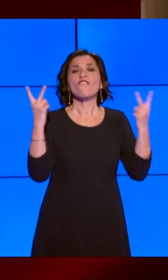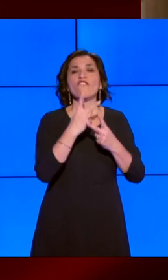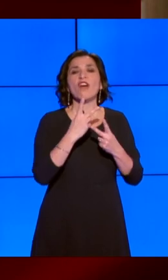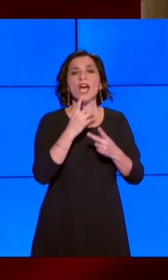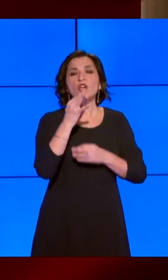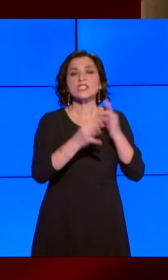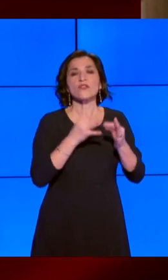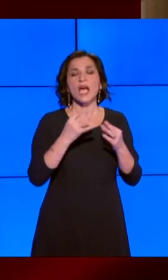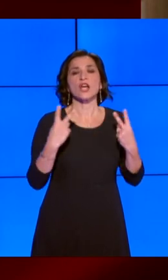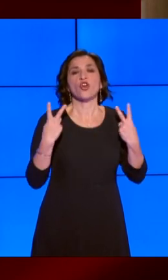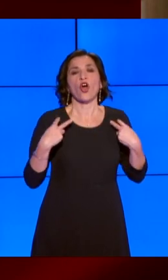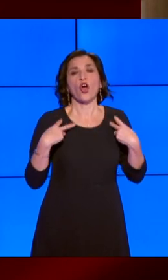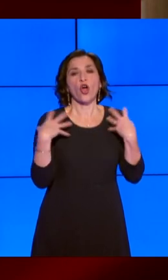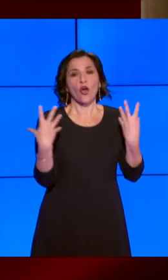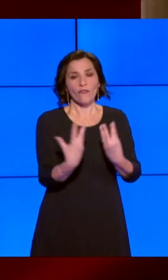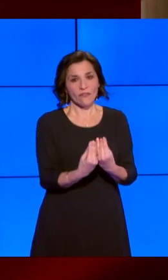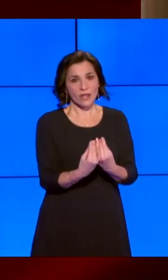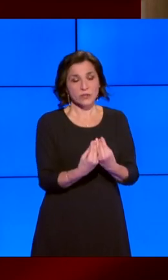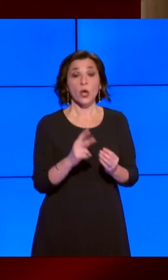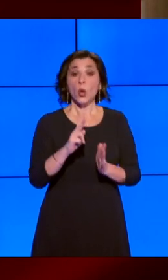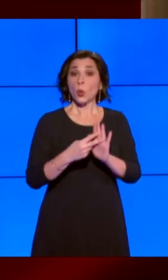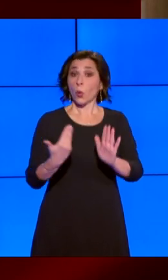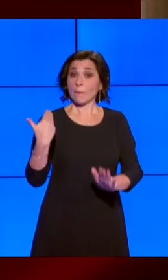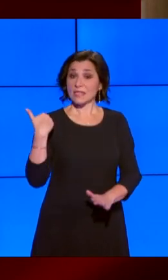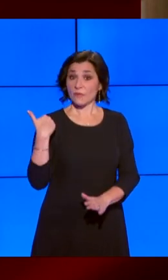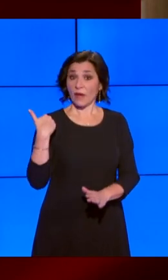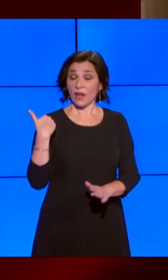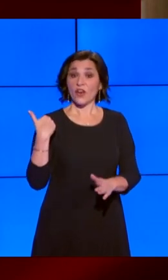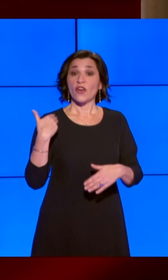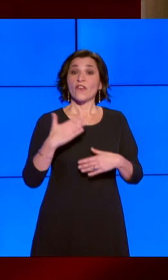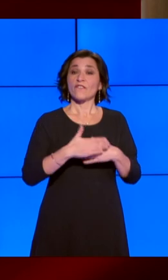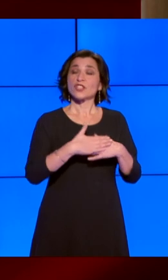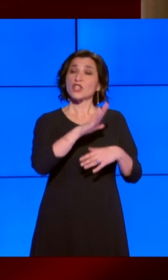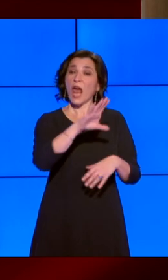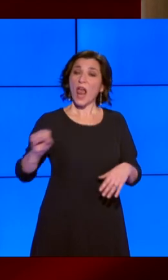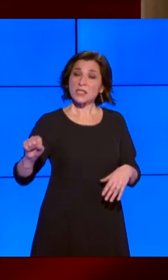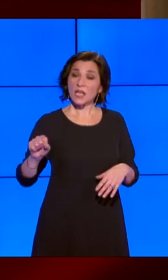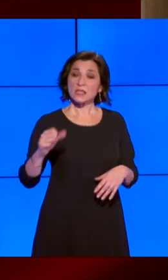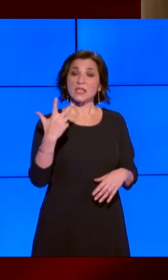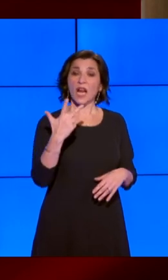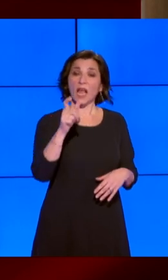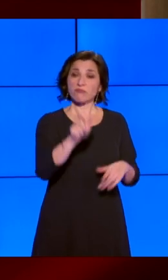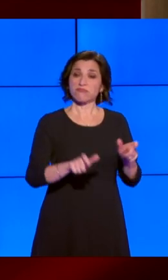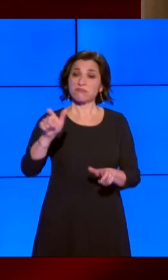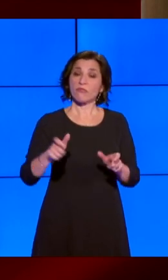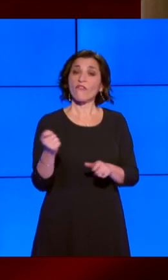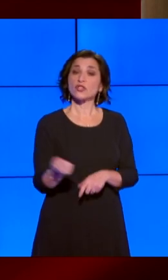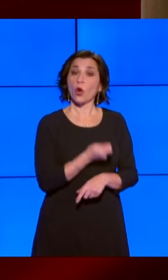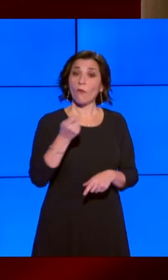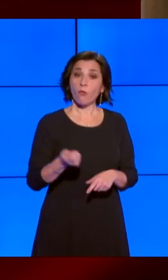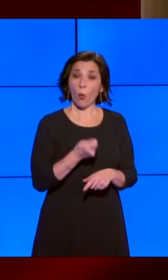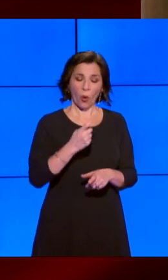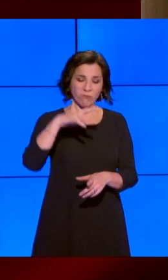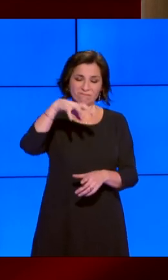Due mesi fa, vicino a Alessandria, tre vigili del fuoco sono rimasti vittime dell'esplosione di una